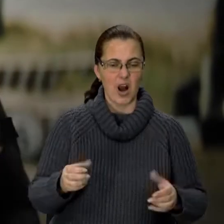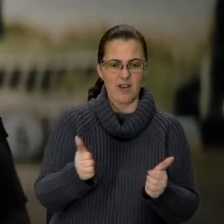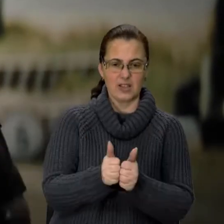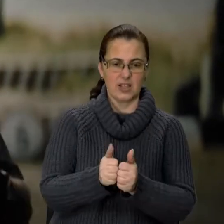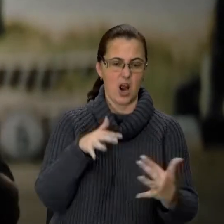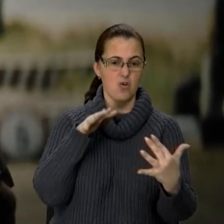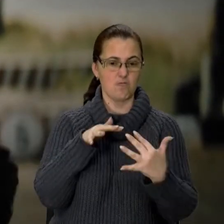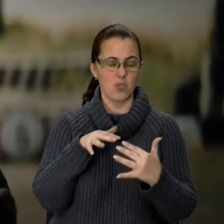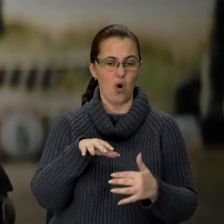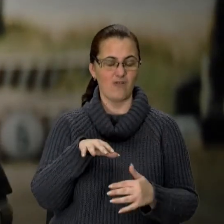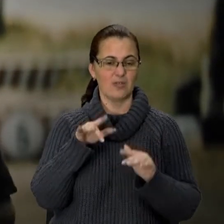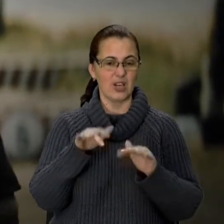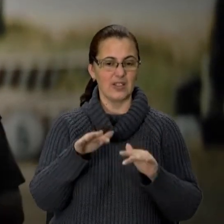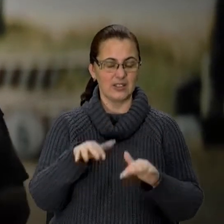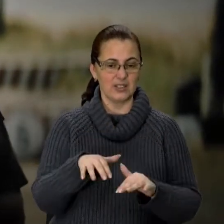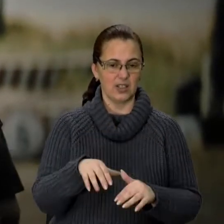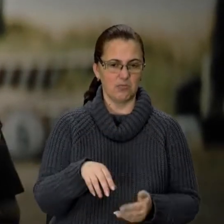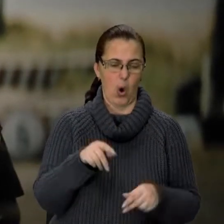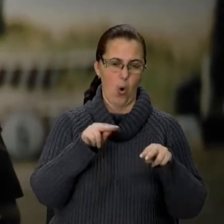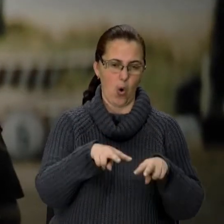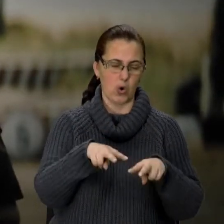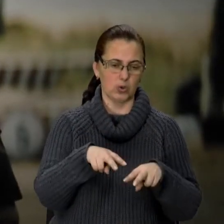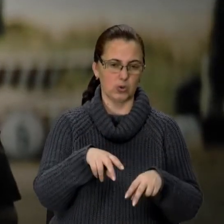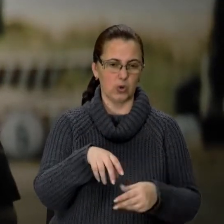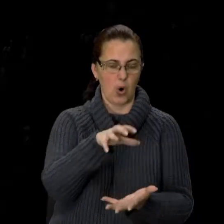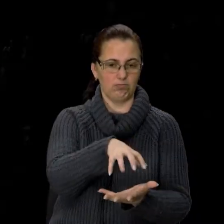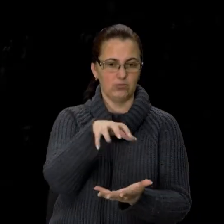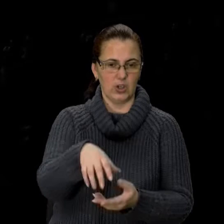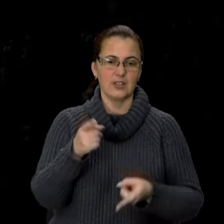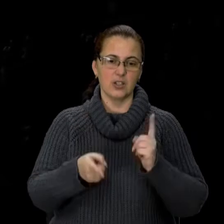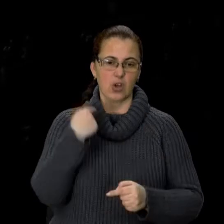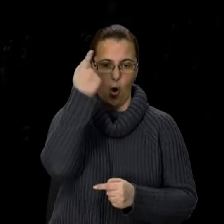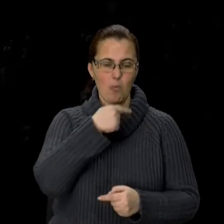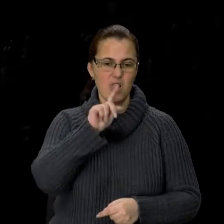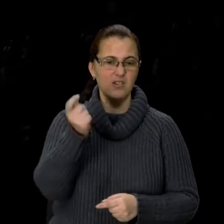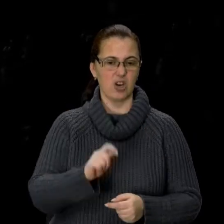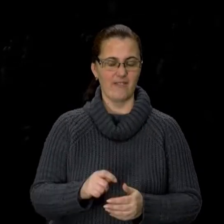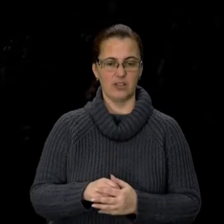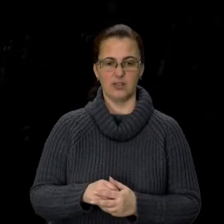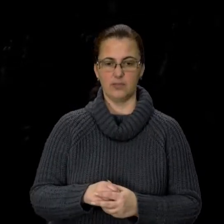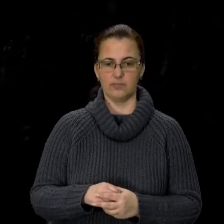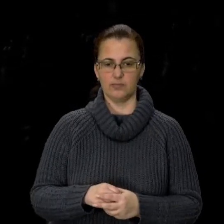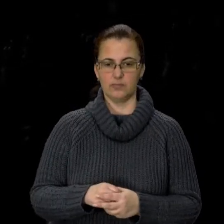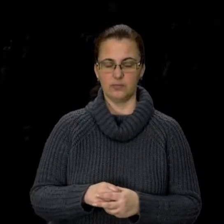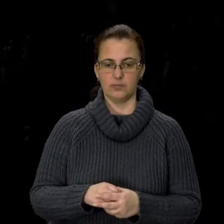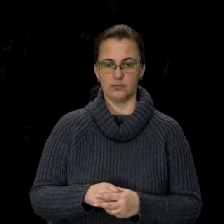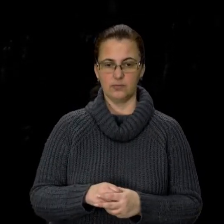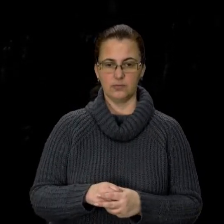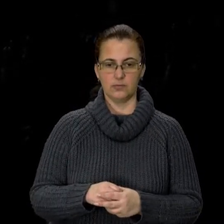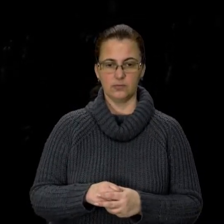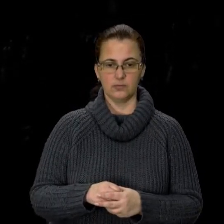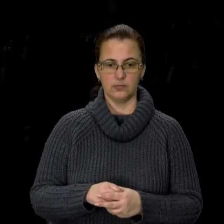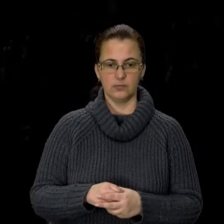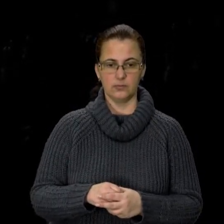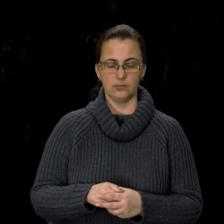бойових дій, контроль блокпостів та справжнє обличчя війни. «Що мені боїть? А як ти думаєш,